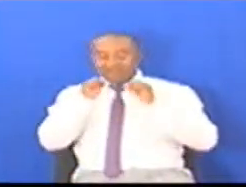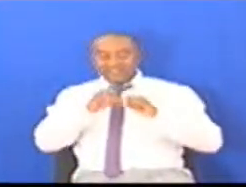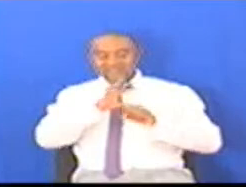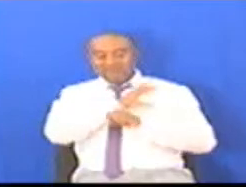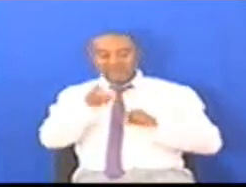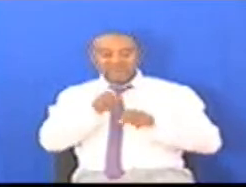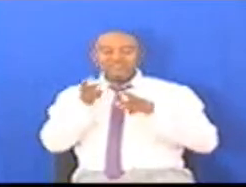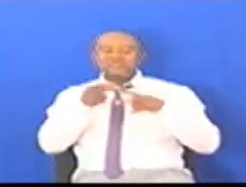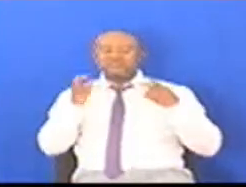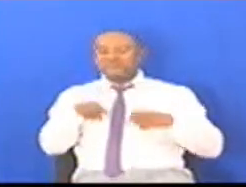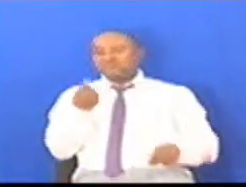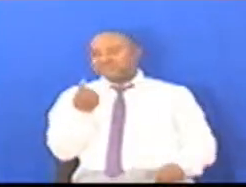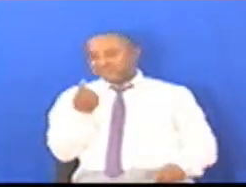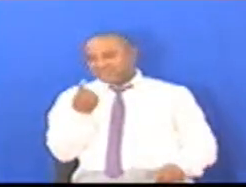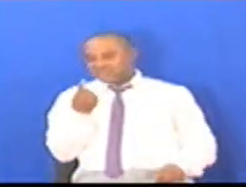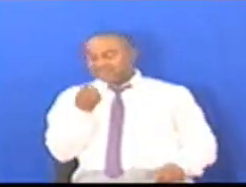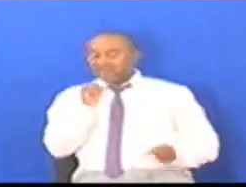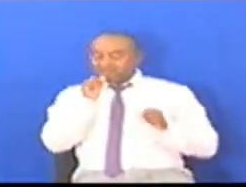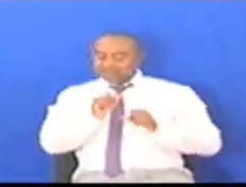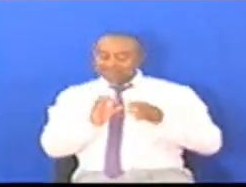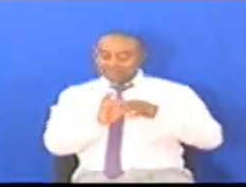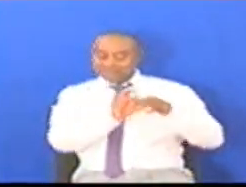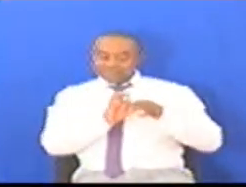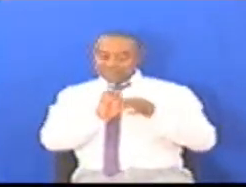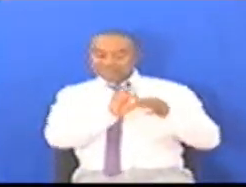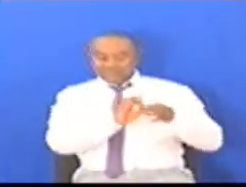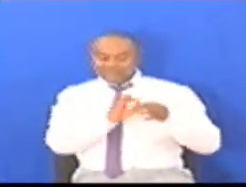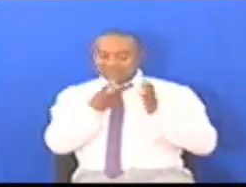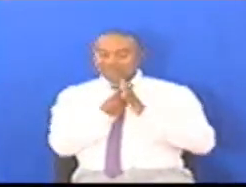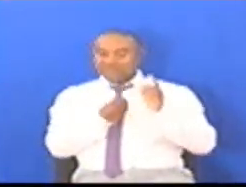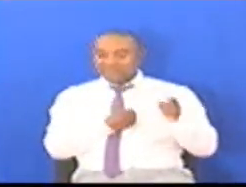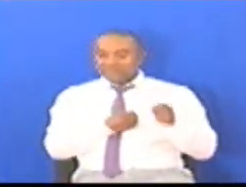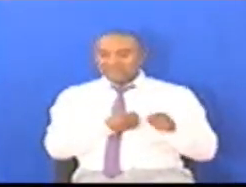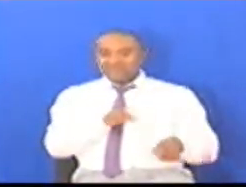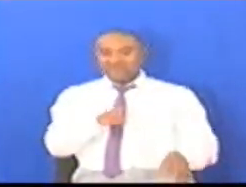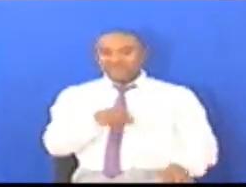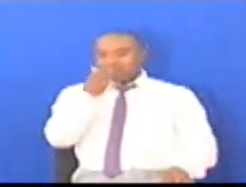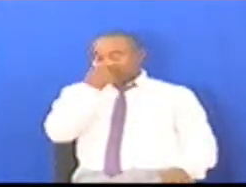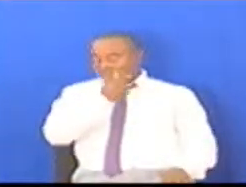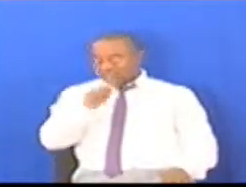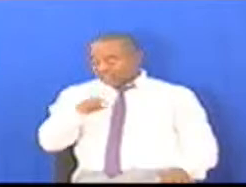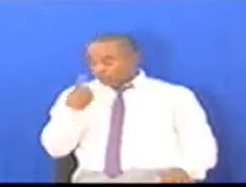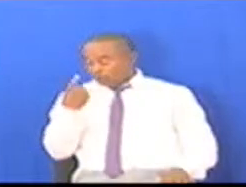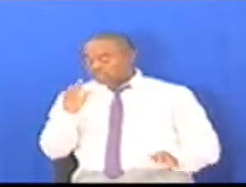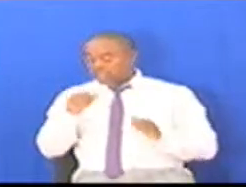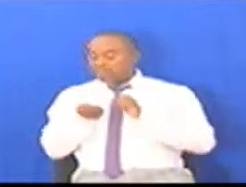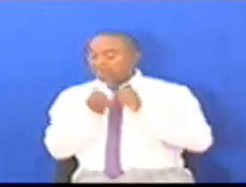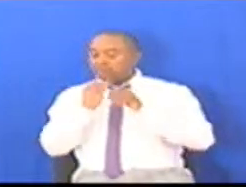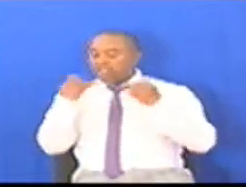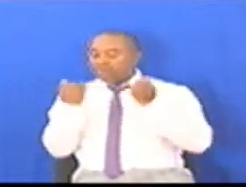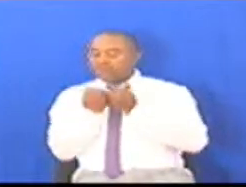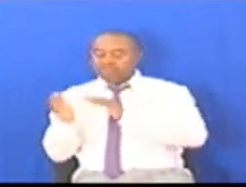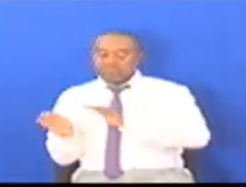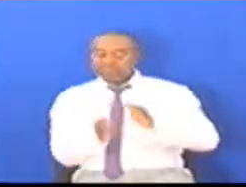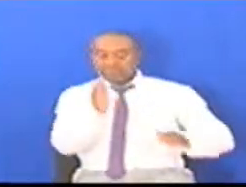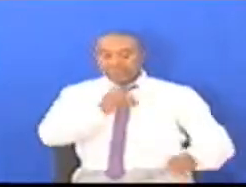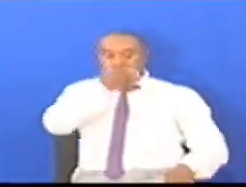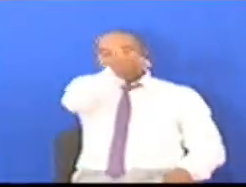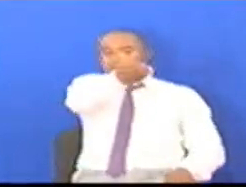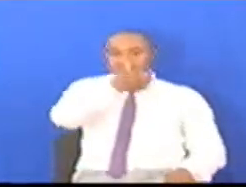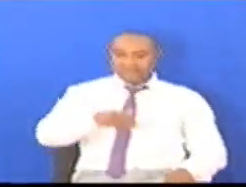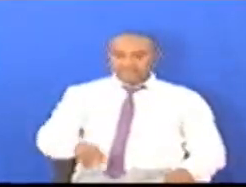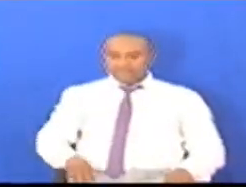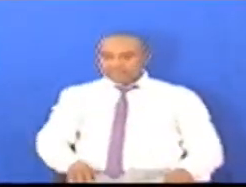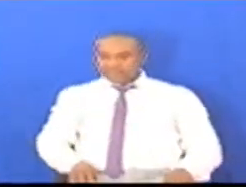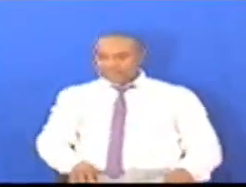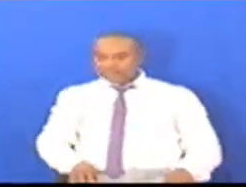moja Tushirikiane pamoja Tanzania kwanza vya mabani Ipadae Ivi vyama tunapitia